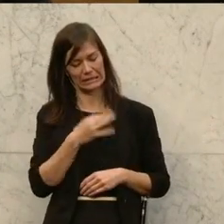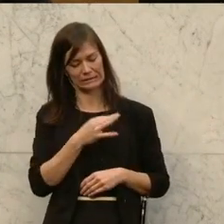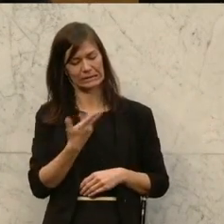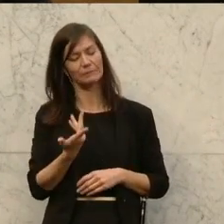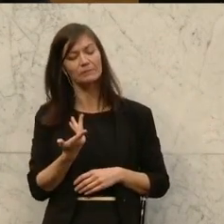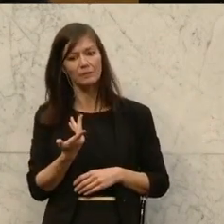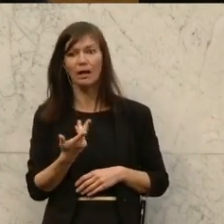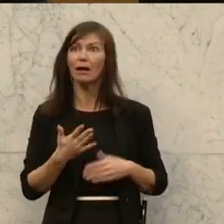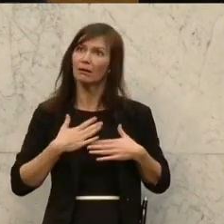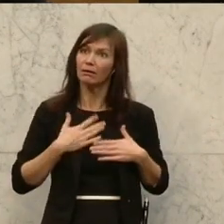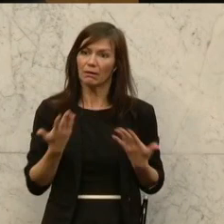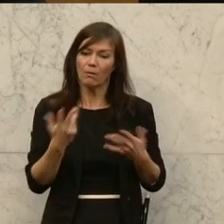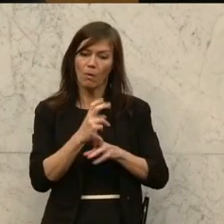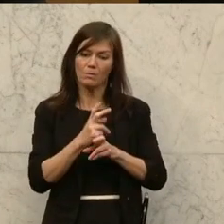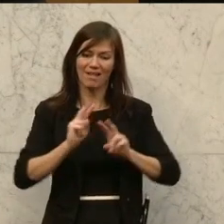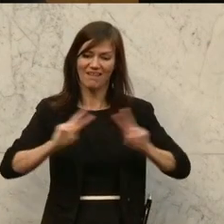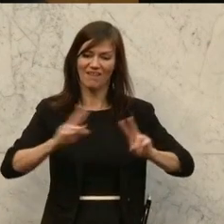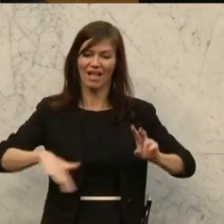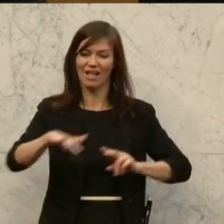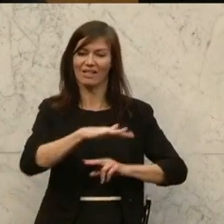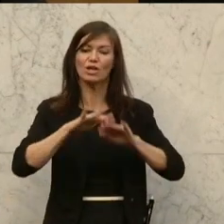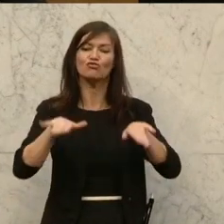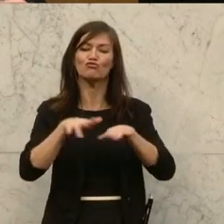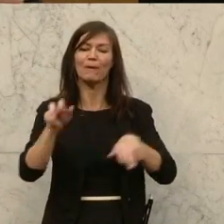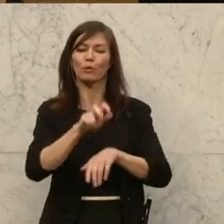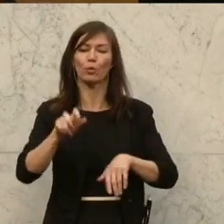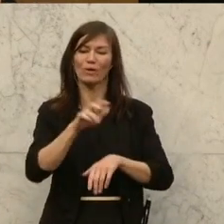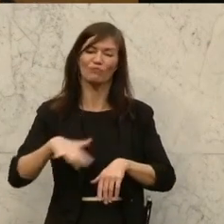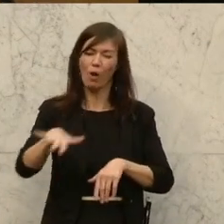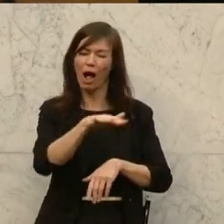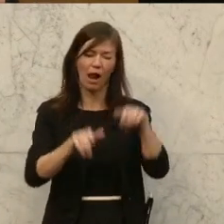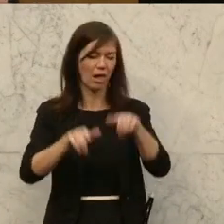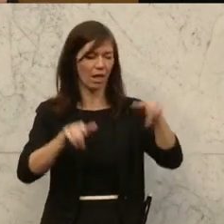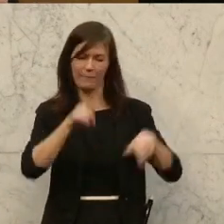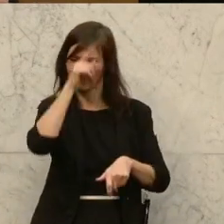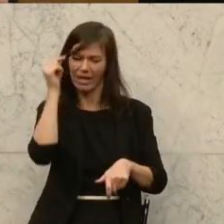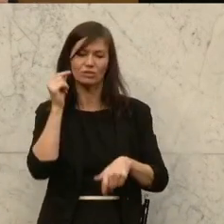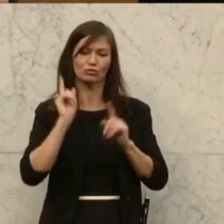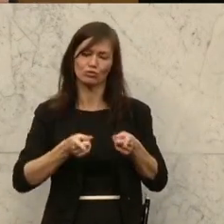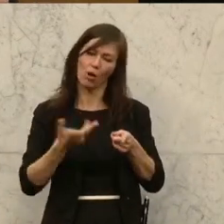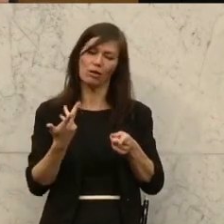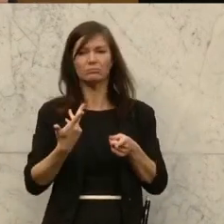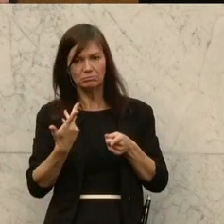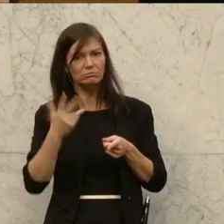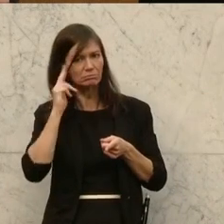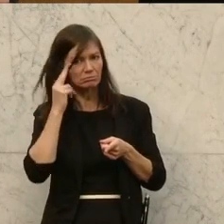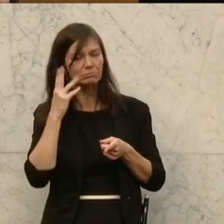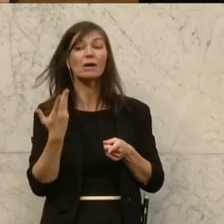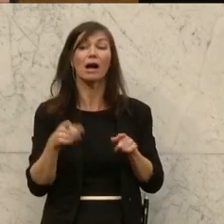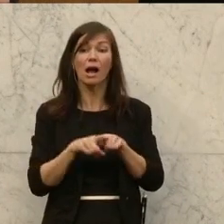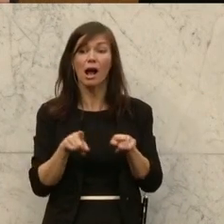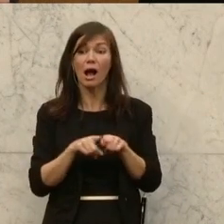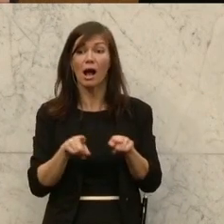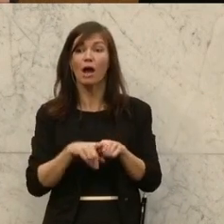dass ein österreichweites Konzept für Schwimmkurse für alle Menschen erarbeitet und auch dementsprechend umgesetzt wird. Zudem unterstützen wir die Durchführung von